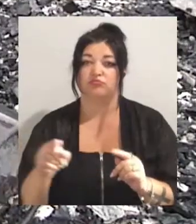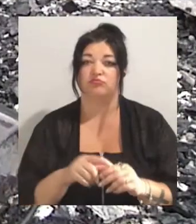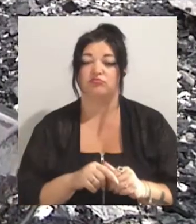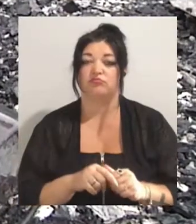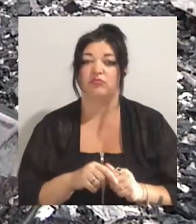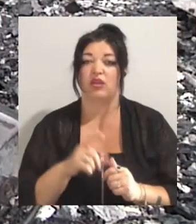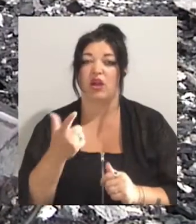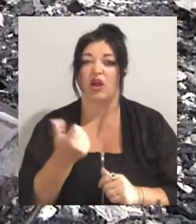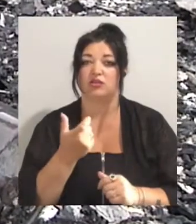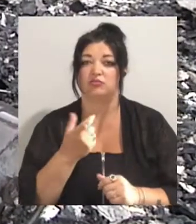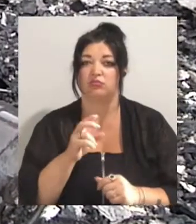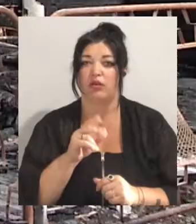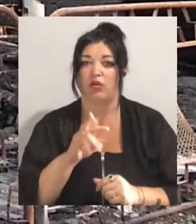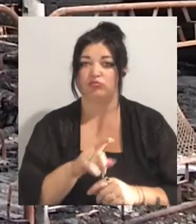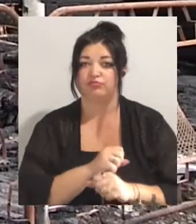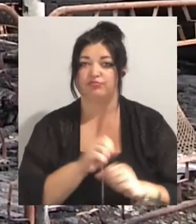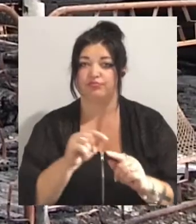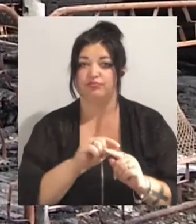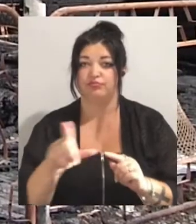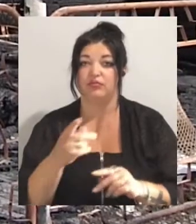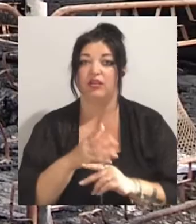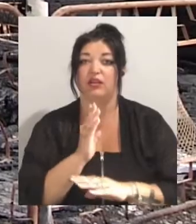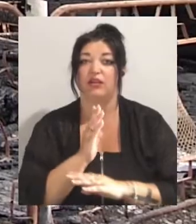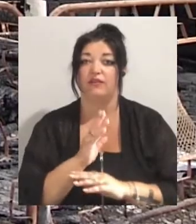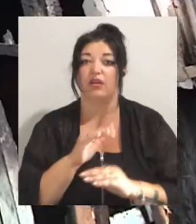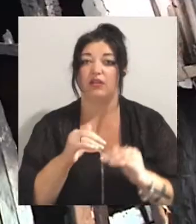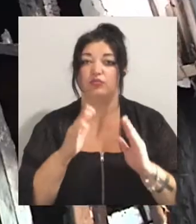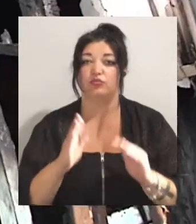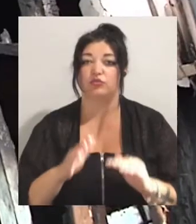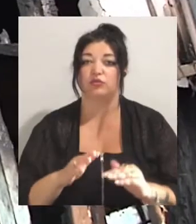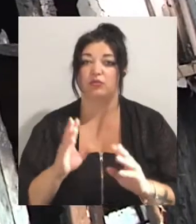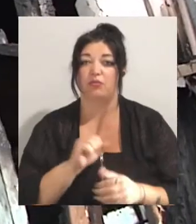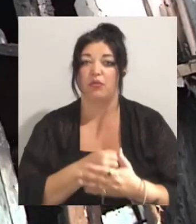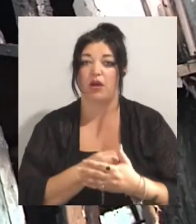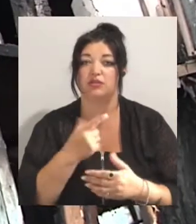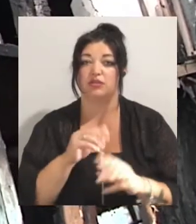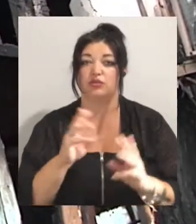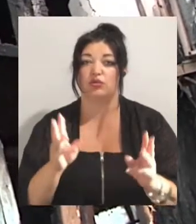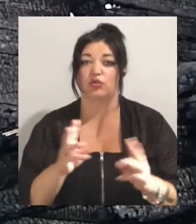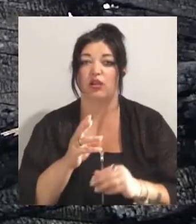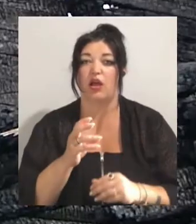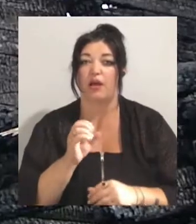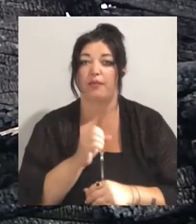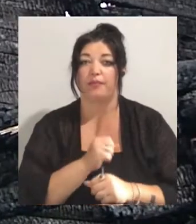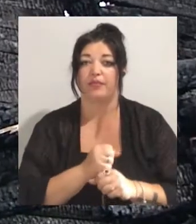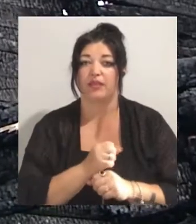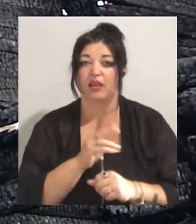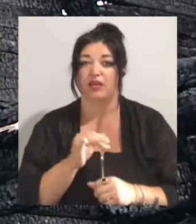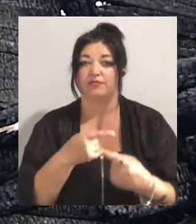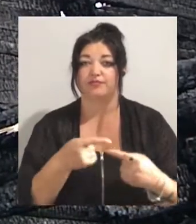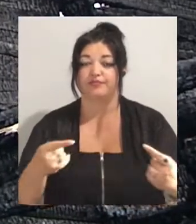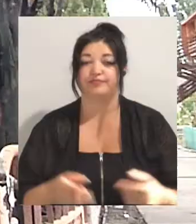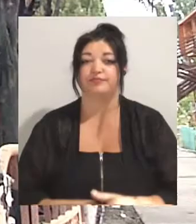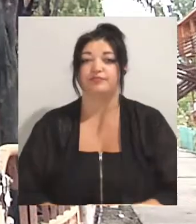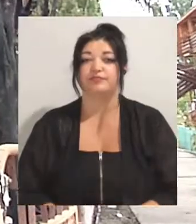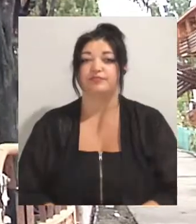Тоді ж вогонь перекинувся і на дерев'яні будинки сусідньої бази, де згоріла аптека та два двоповерхових будинки. Юлія Мельничук, Ксенія Процепова,